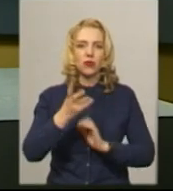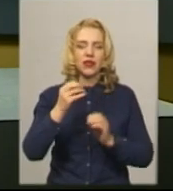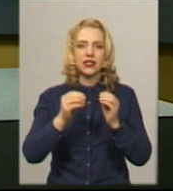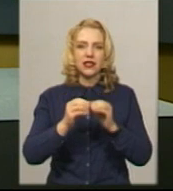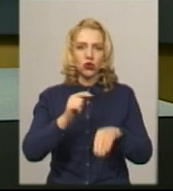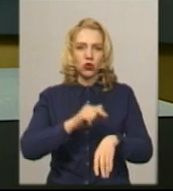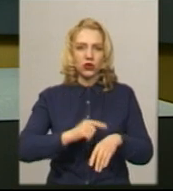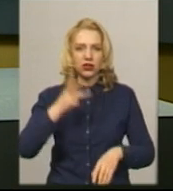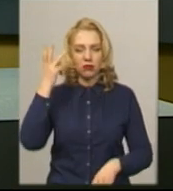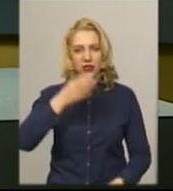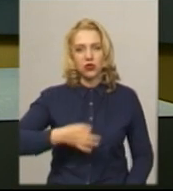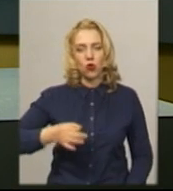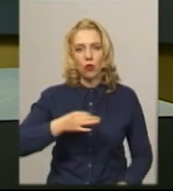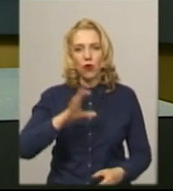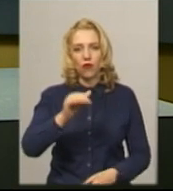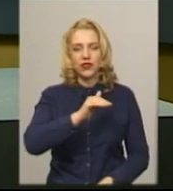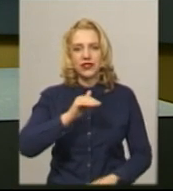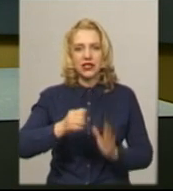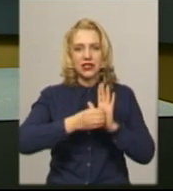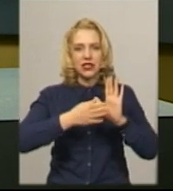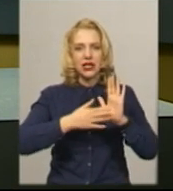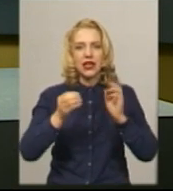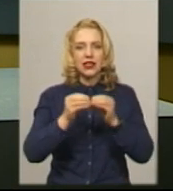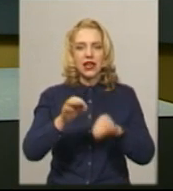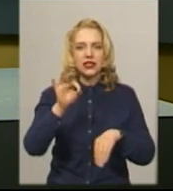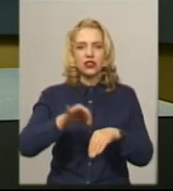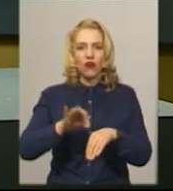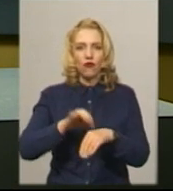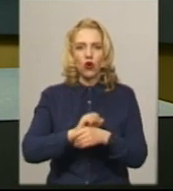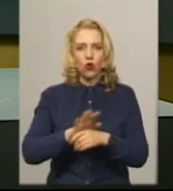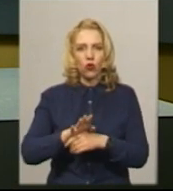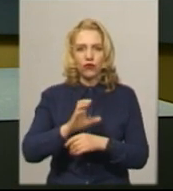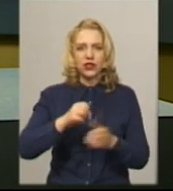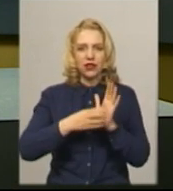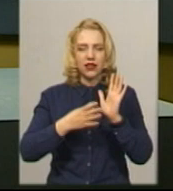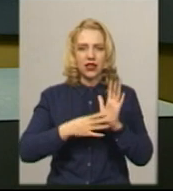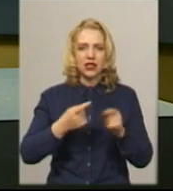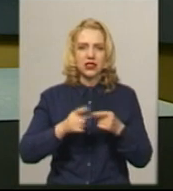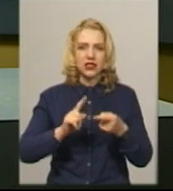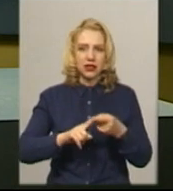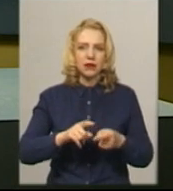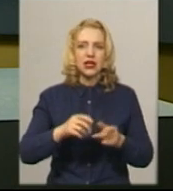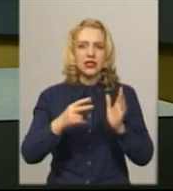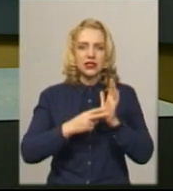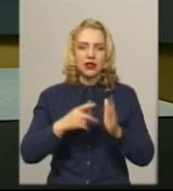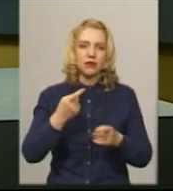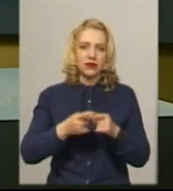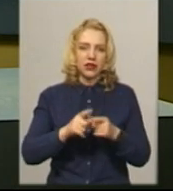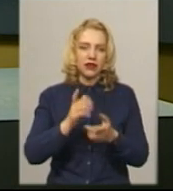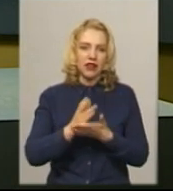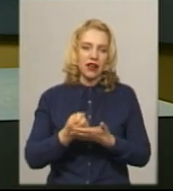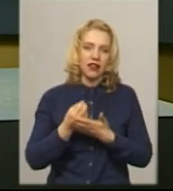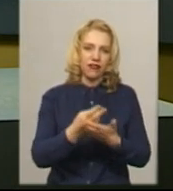у Хмельницькій області офіційно зареєстровано 10 хворих із COVID-19. Сім із них перебувають у Хмельницькій інфекційній лікарні.